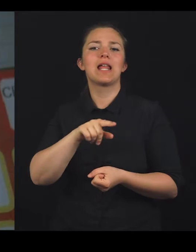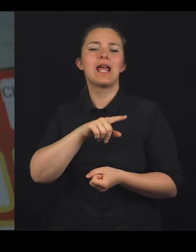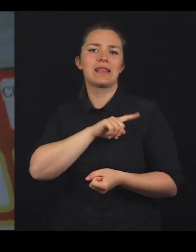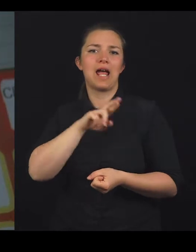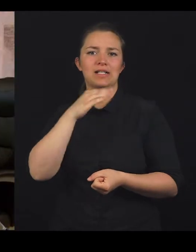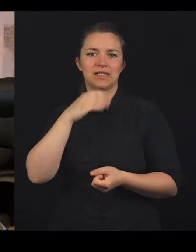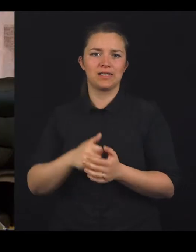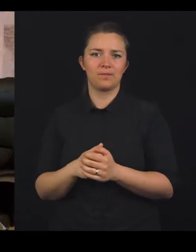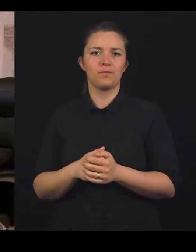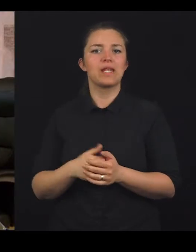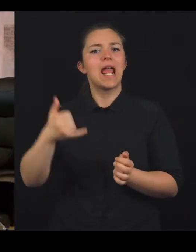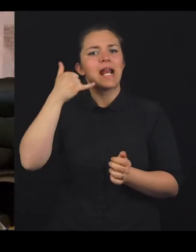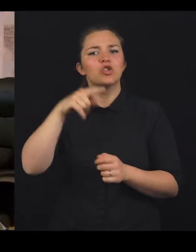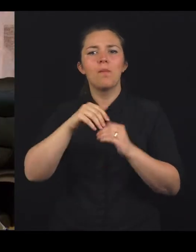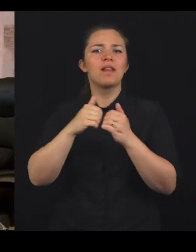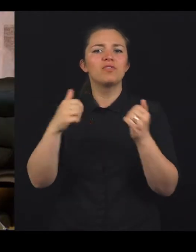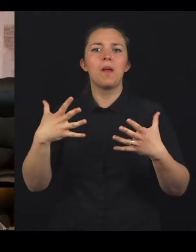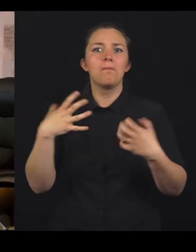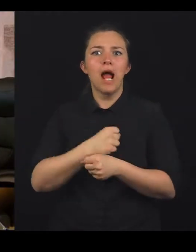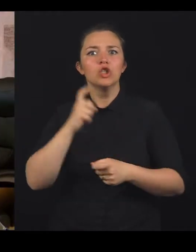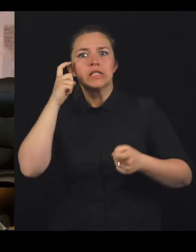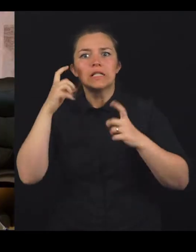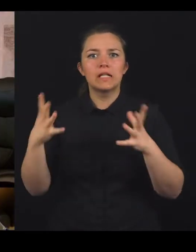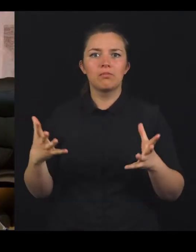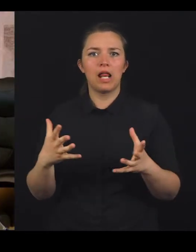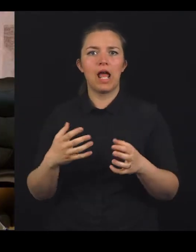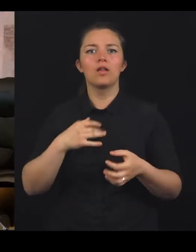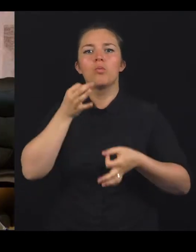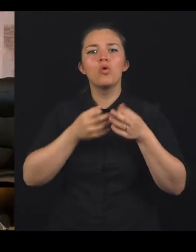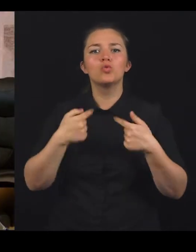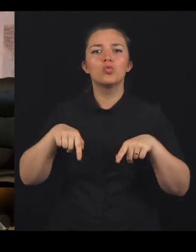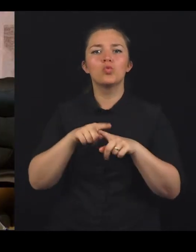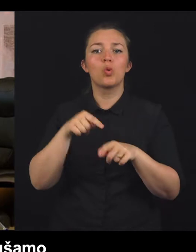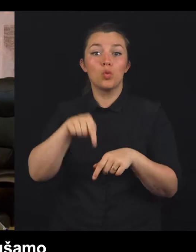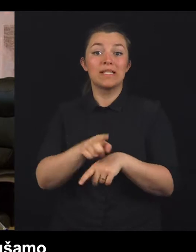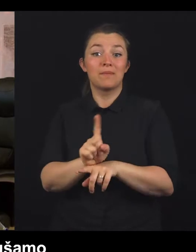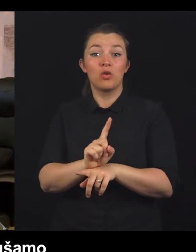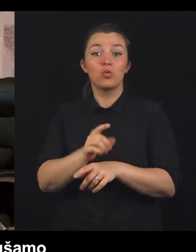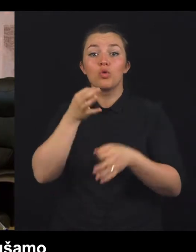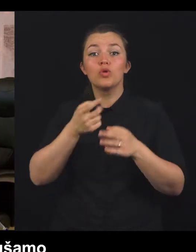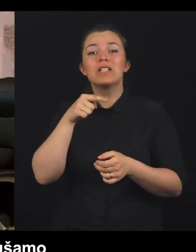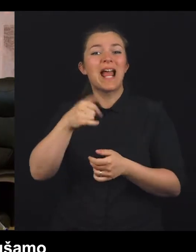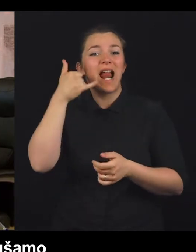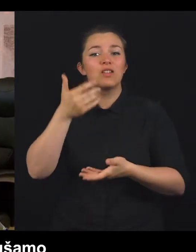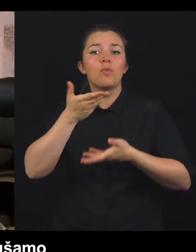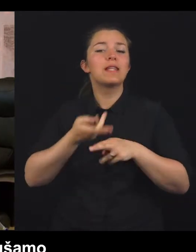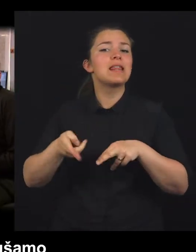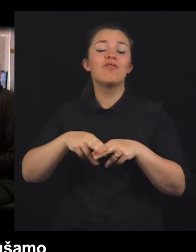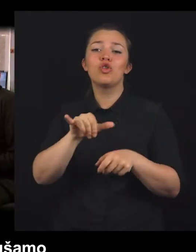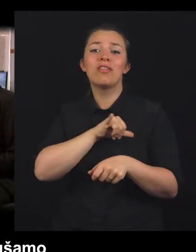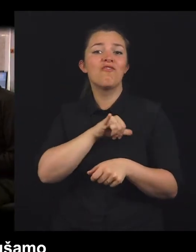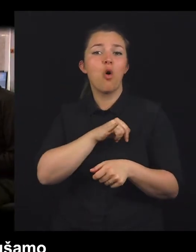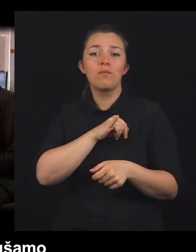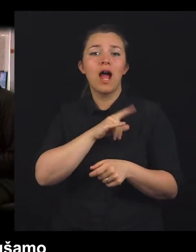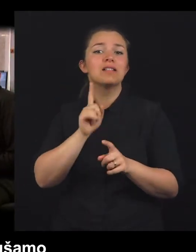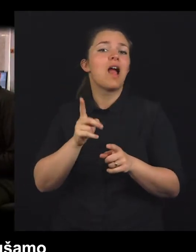Klici so predvsem panični, zaskrbljeni, skušamo v danem trenutku iz tega klica potegniti